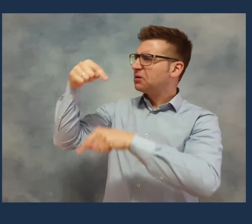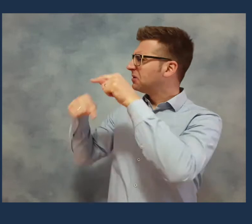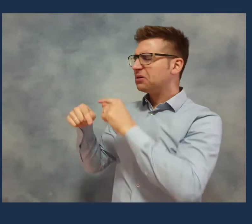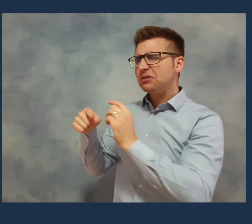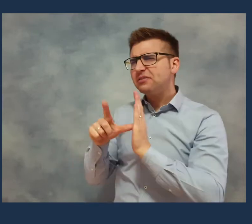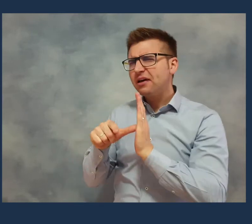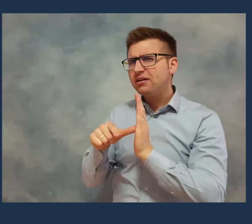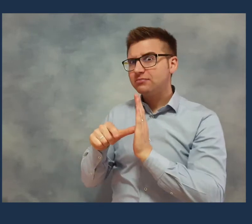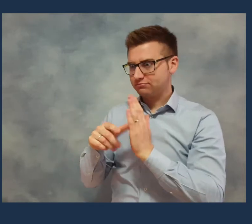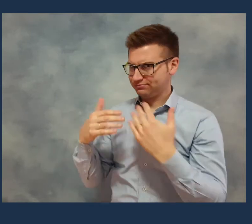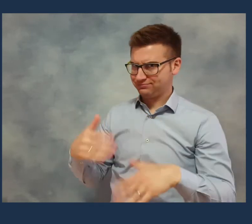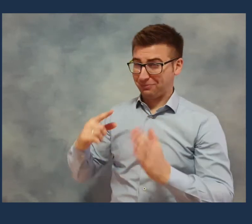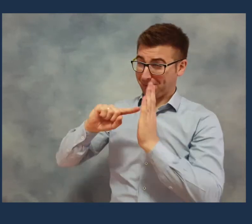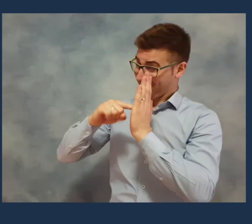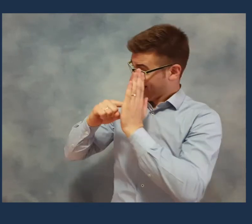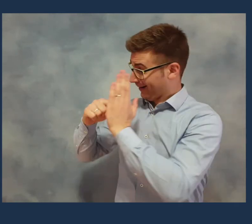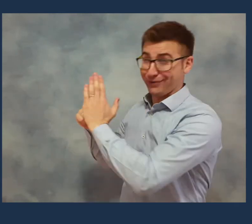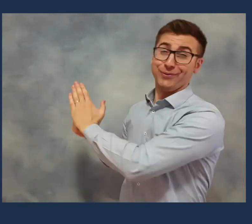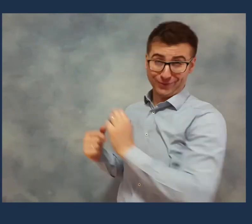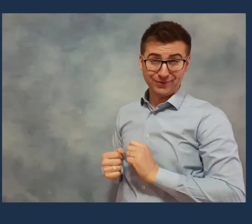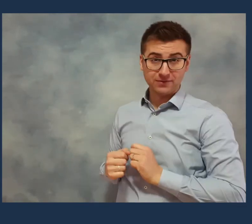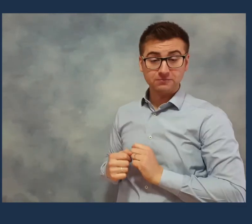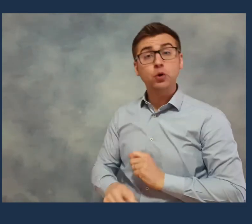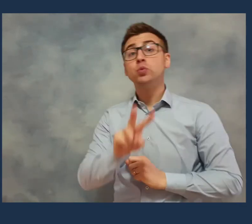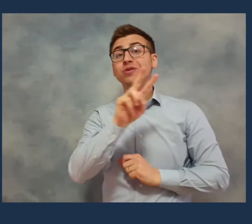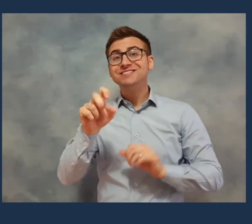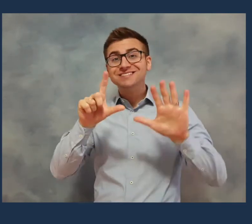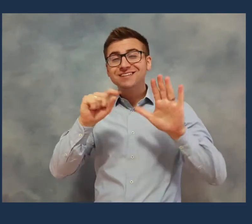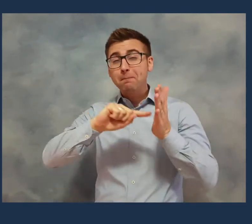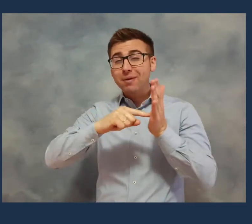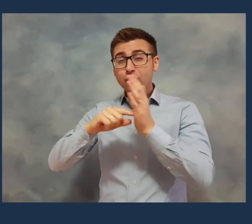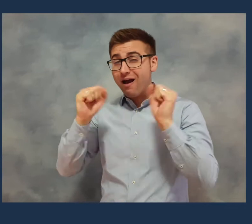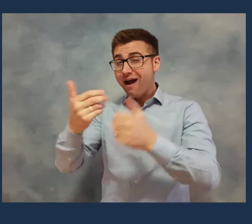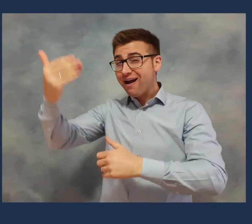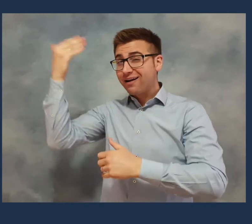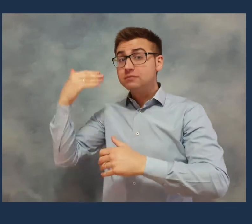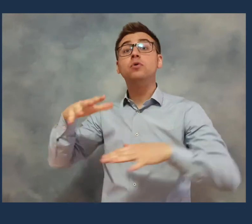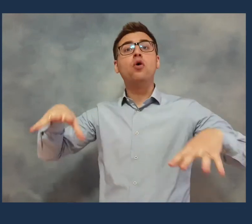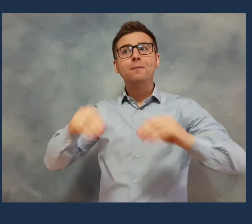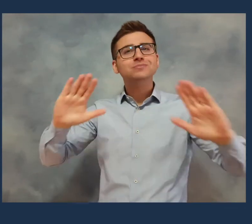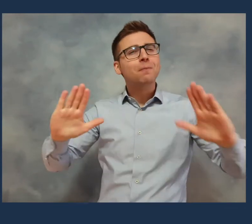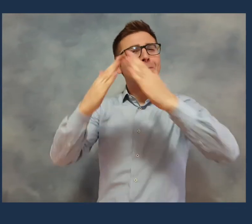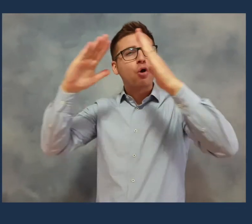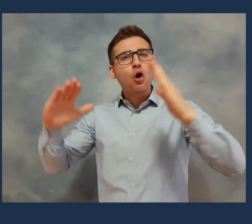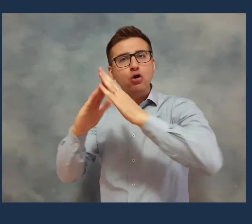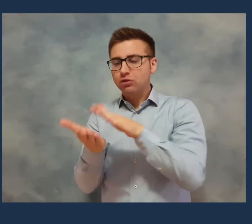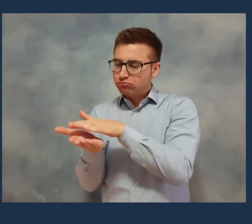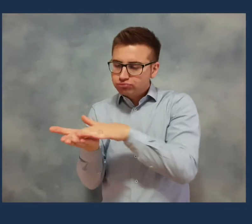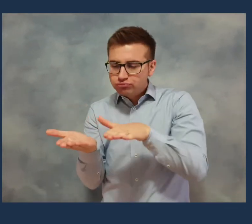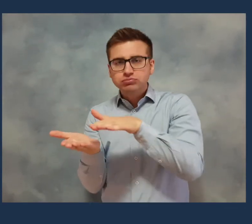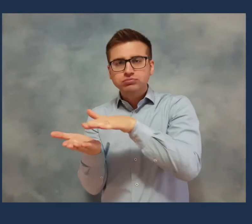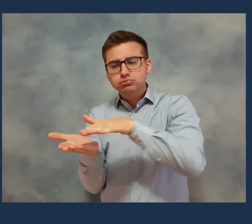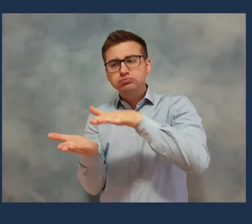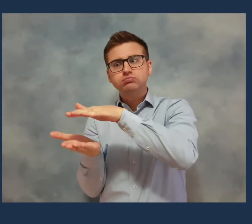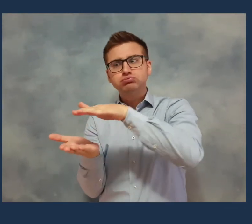di anni. Dobbiamo tornare indietro di 270 milioni di anni per vedere impilarsi i primi strati di rocce sedimentarie che